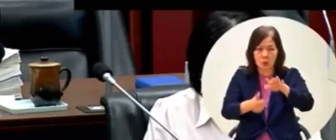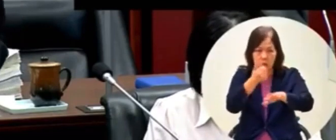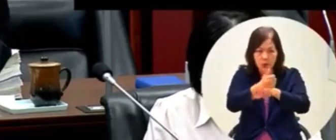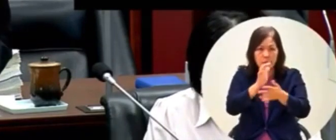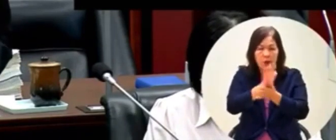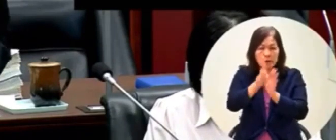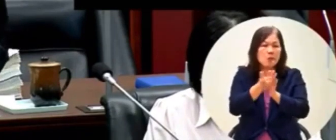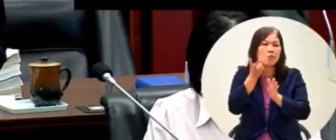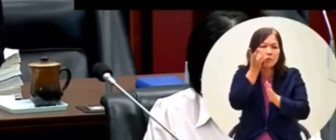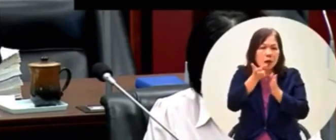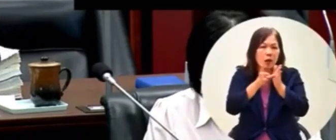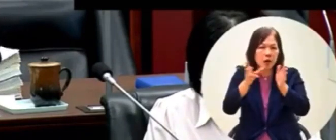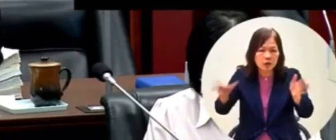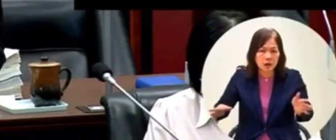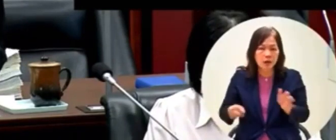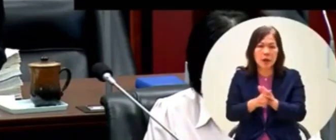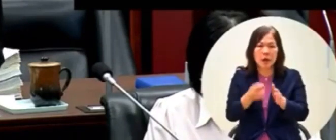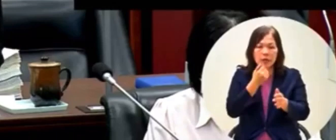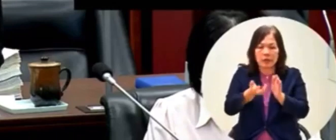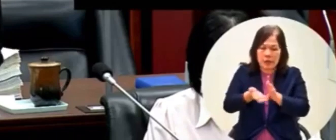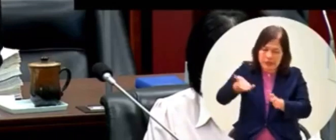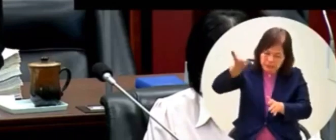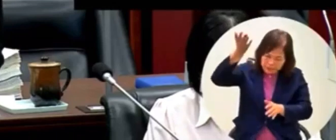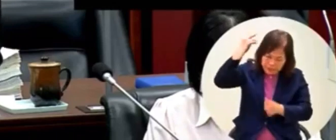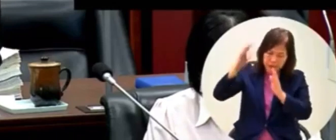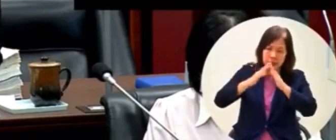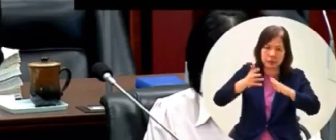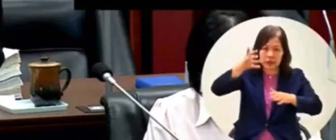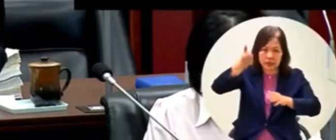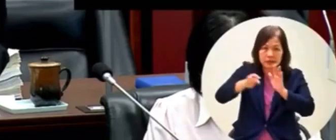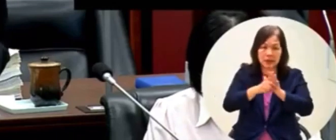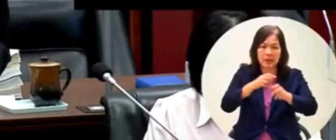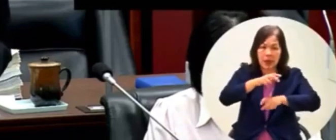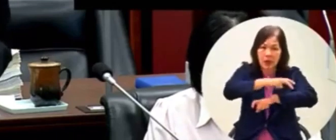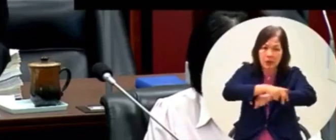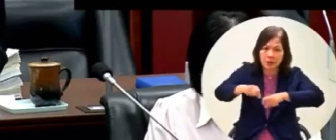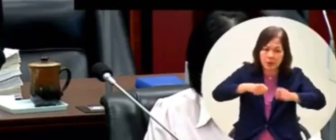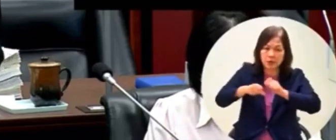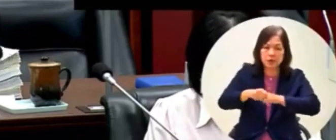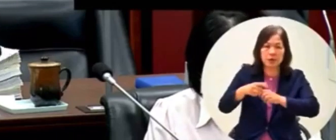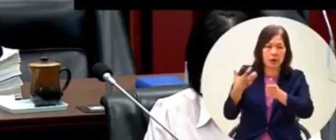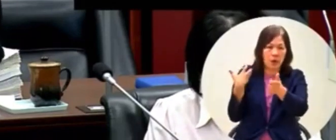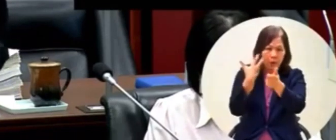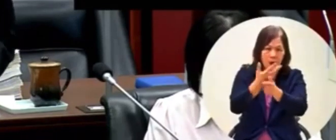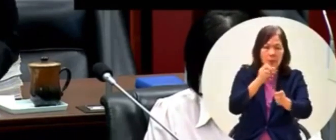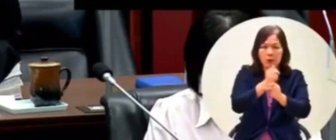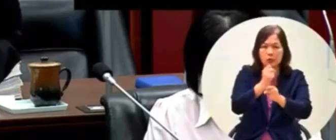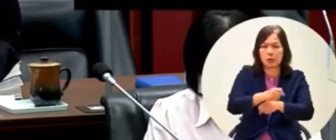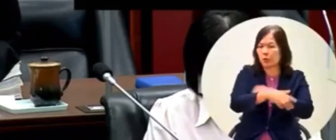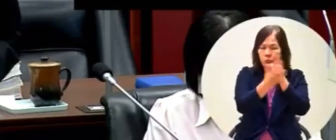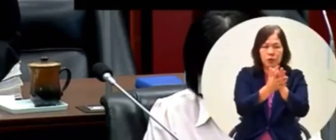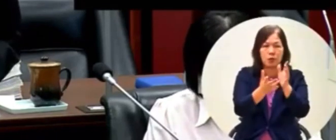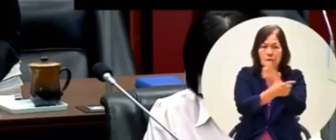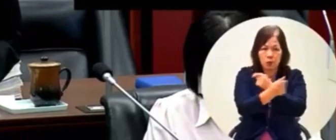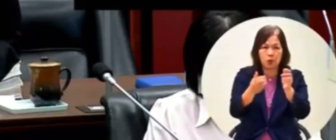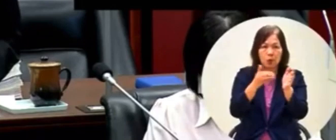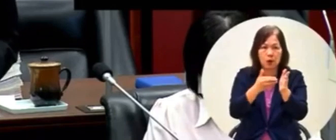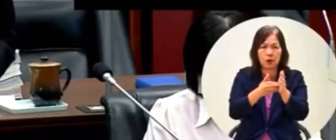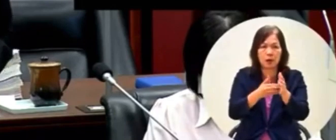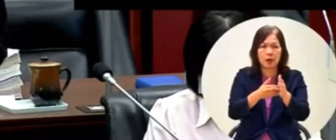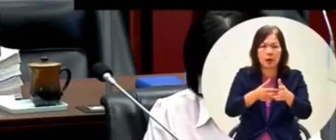幾月來因為前朝把規劃設計發寶怎麼做好了所以六座路橋打得很快